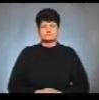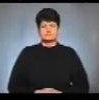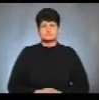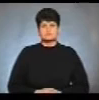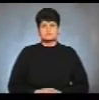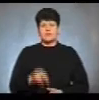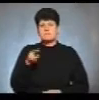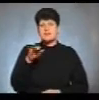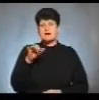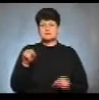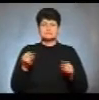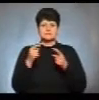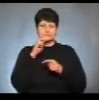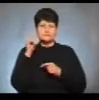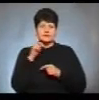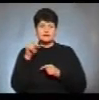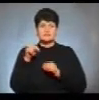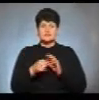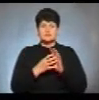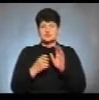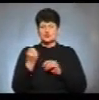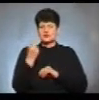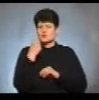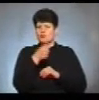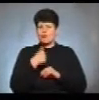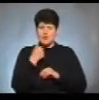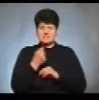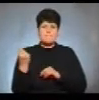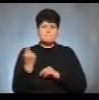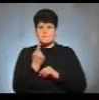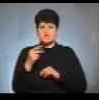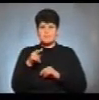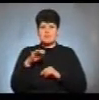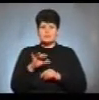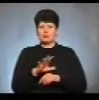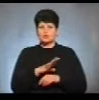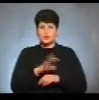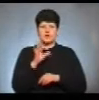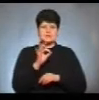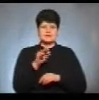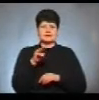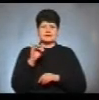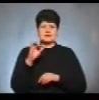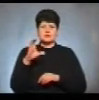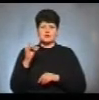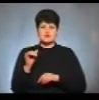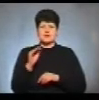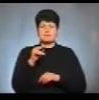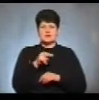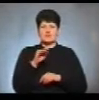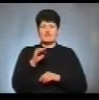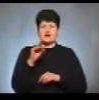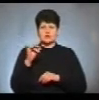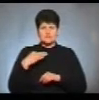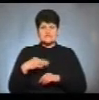Пласт заснували в Україні в 1911 році. Першими пластунами були Олександр Тисовський, Петро Франко, син